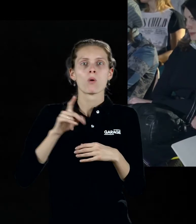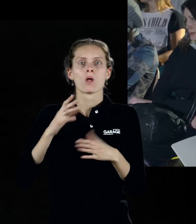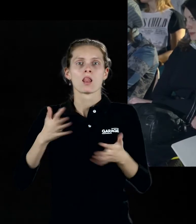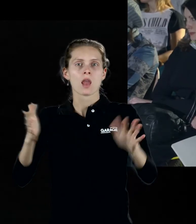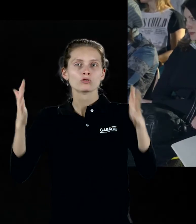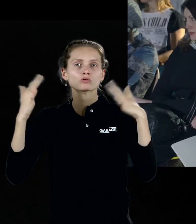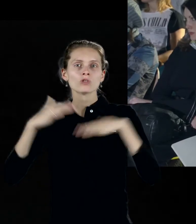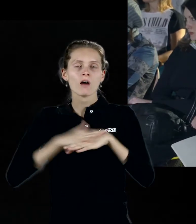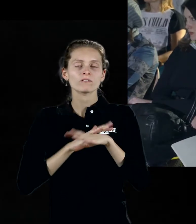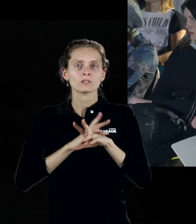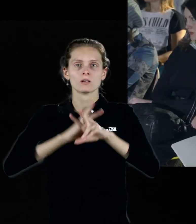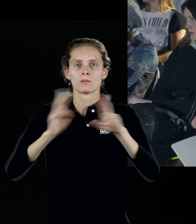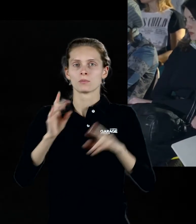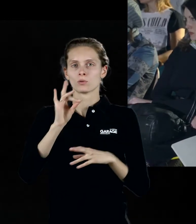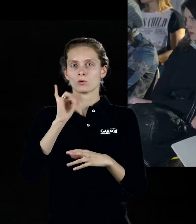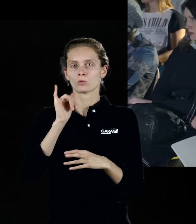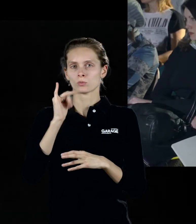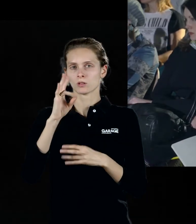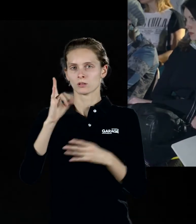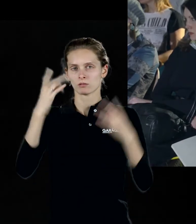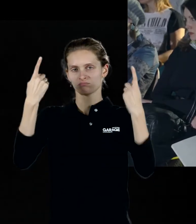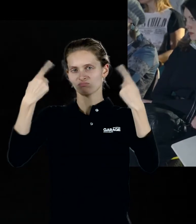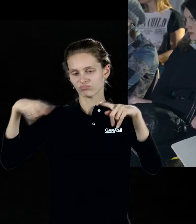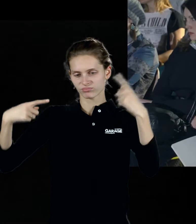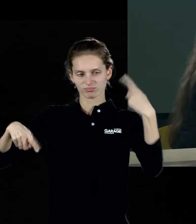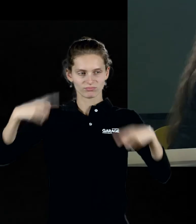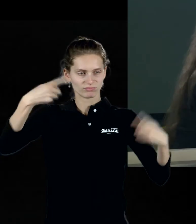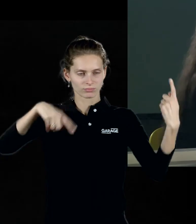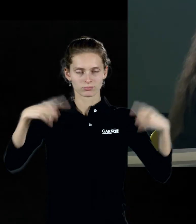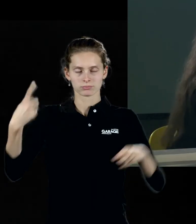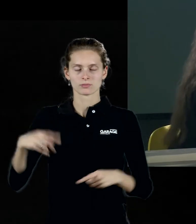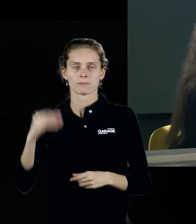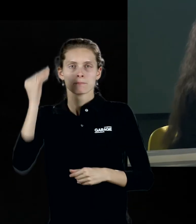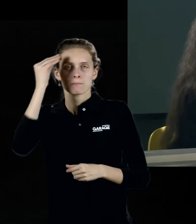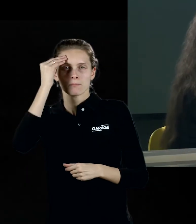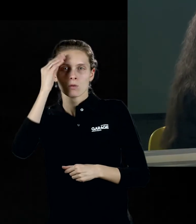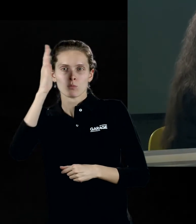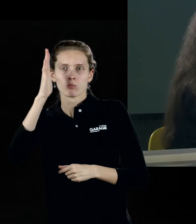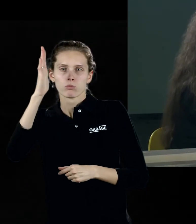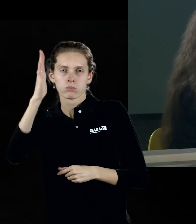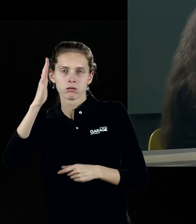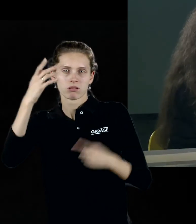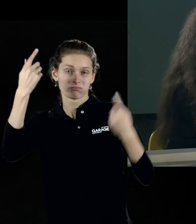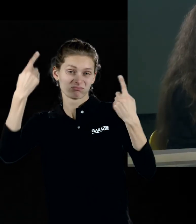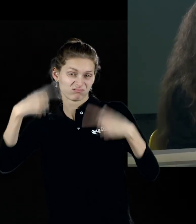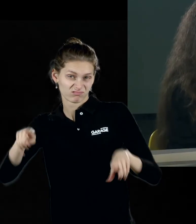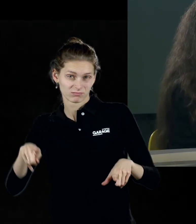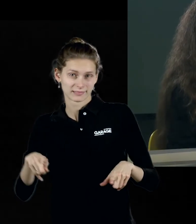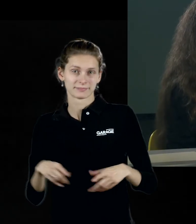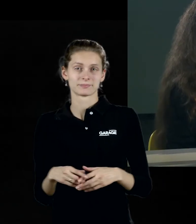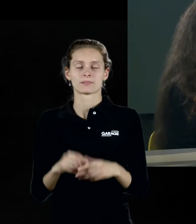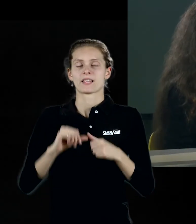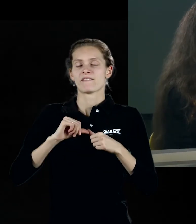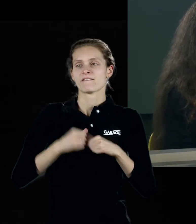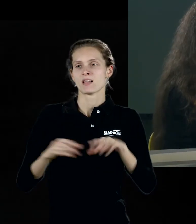Любой образ предполагает распад, предполагает то, что он рассыпется, предполагает то, что постоянное